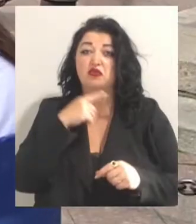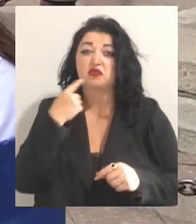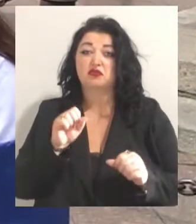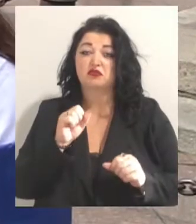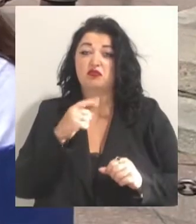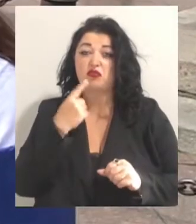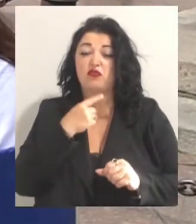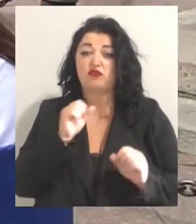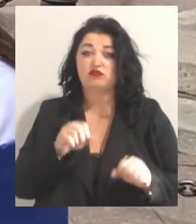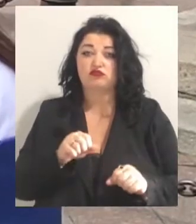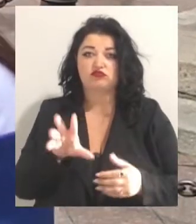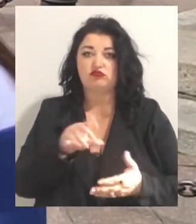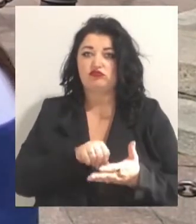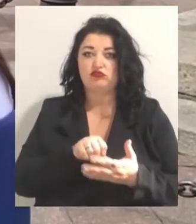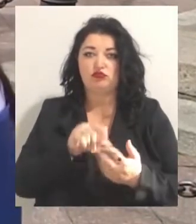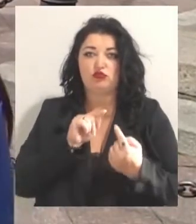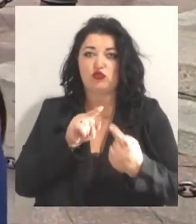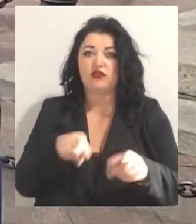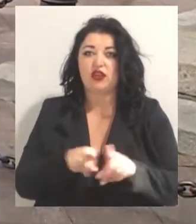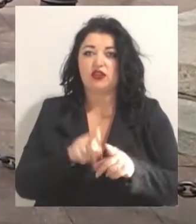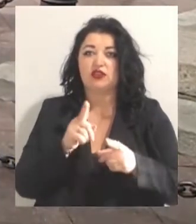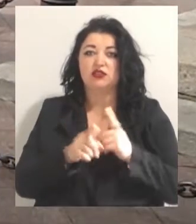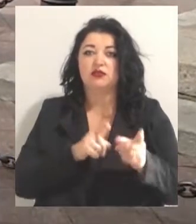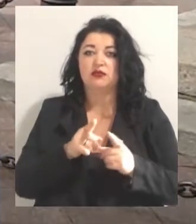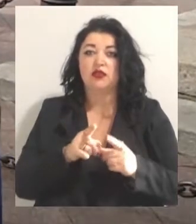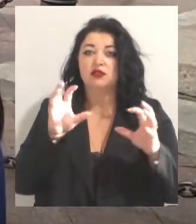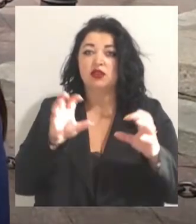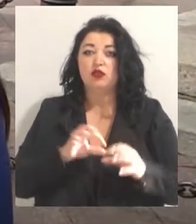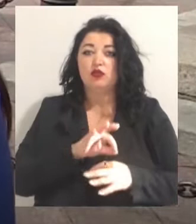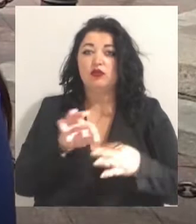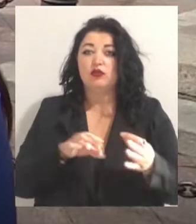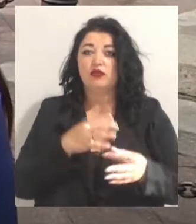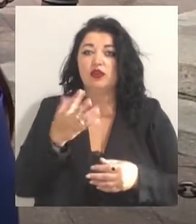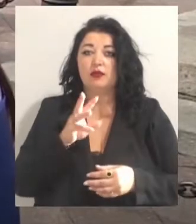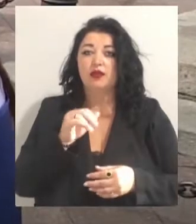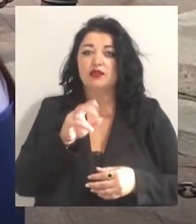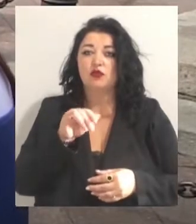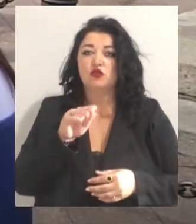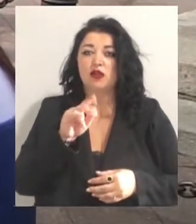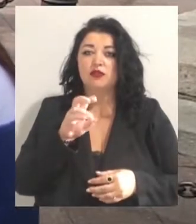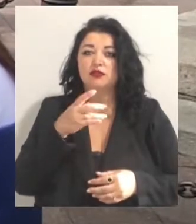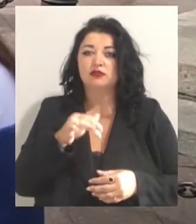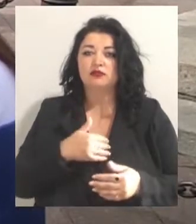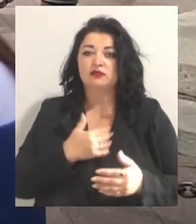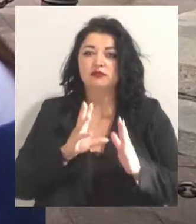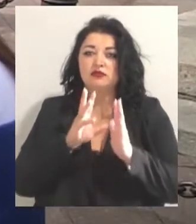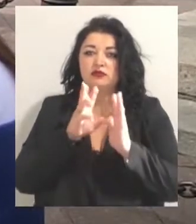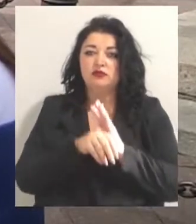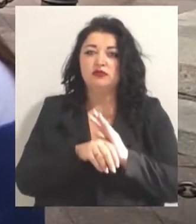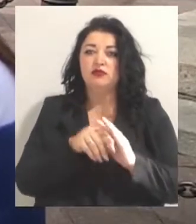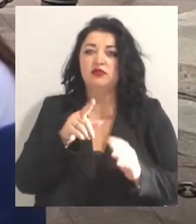виступають проти таких змін. Законопроєктом, який пропонує Максим Бужанський, він хоче відтермінувати